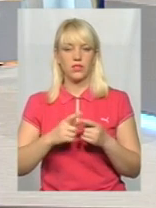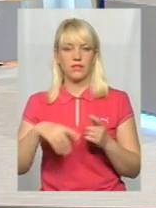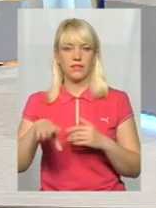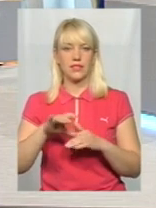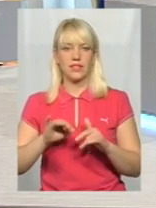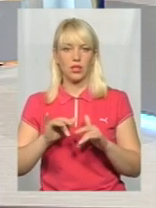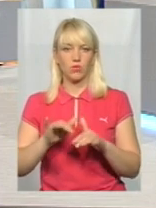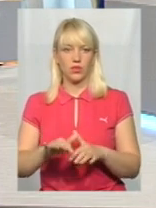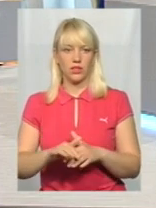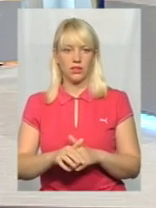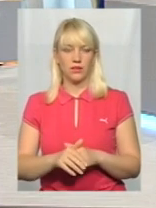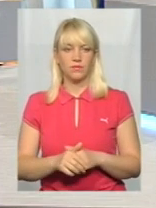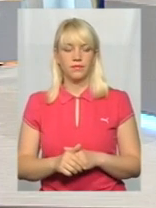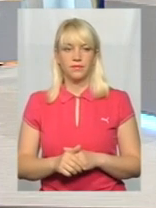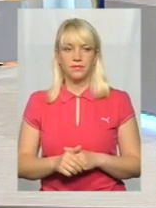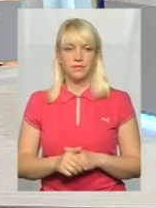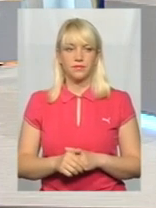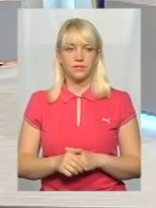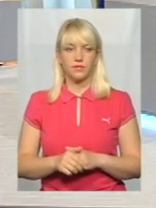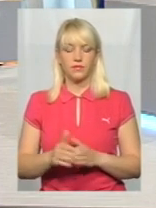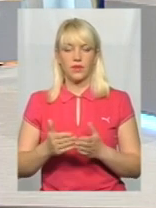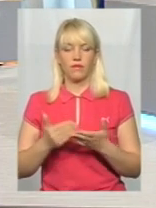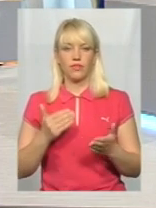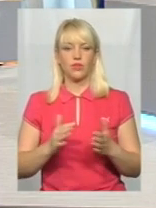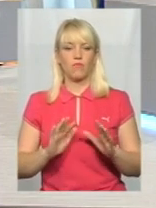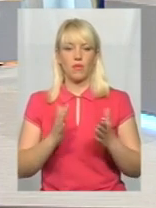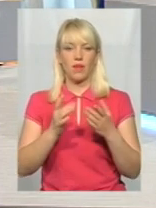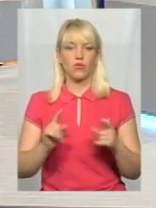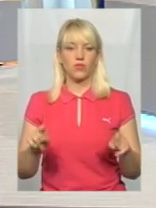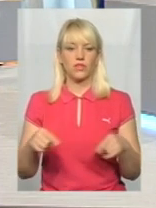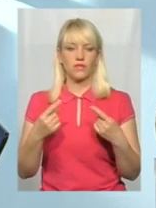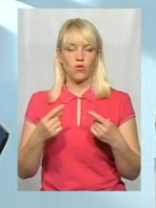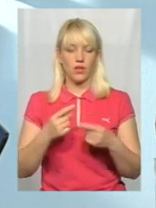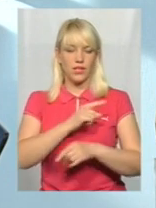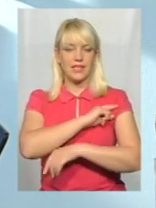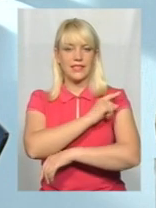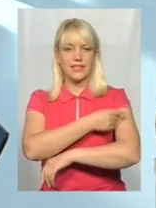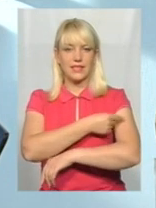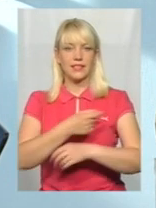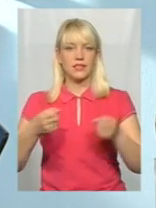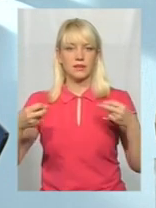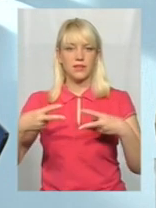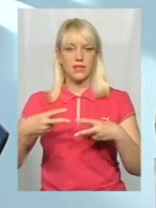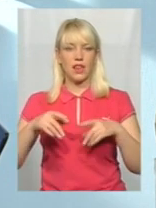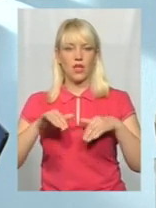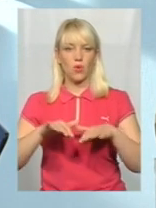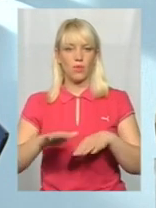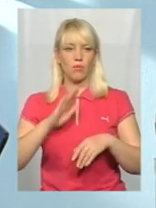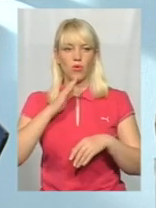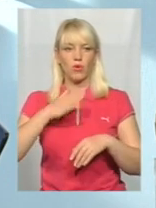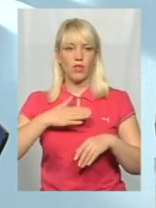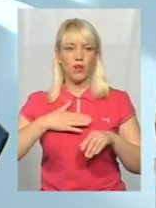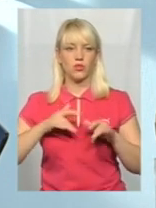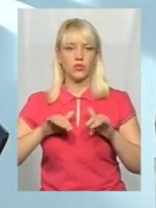перехід від моменту створення сил спеціальних операцій про нашу діяльність мало